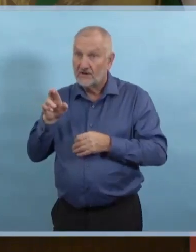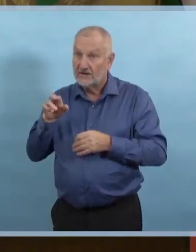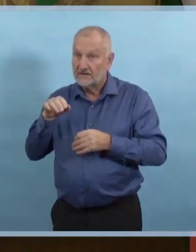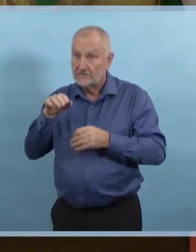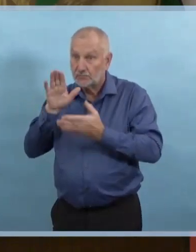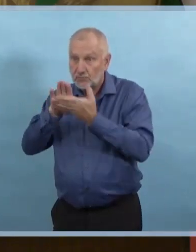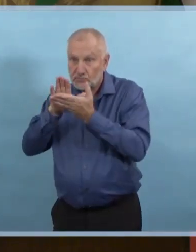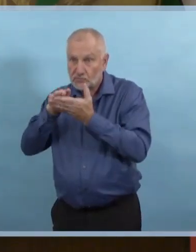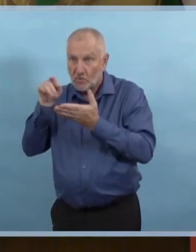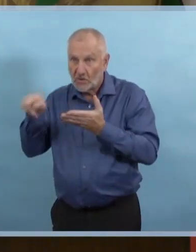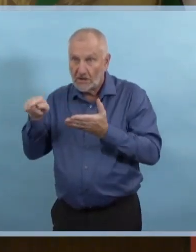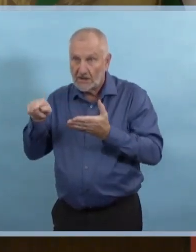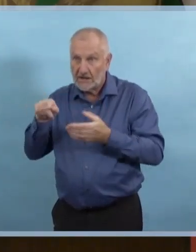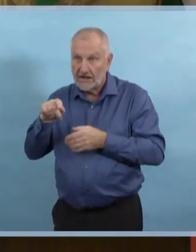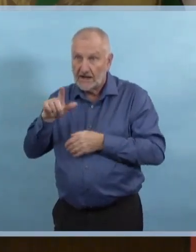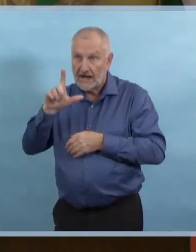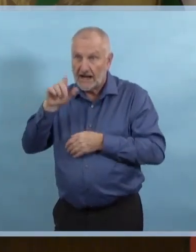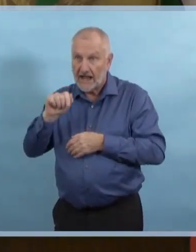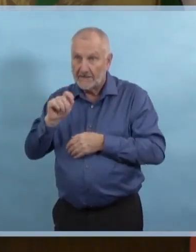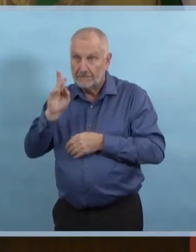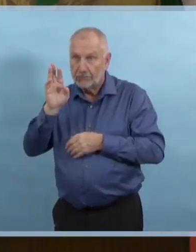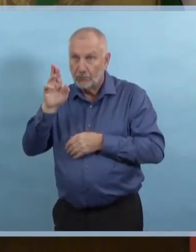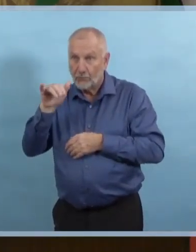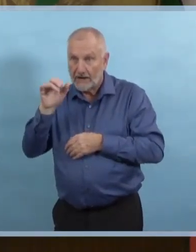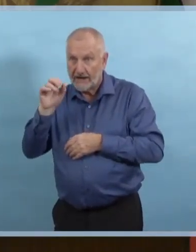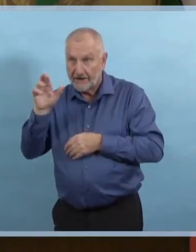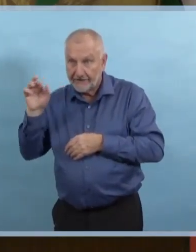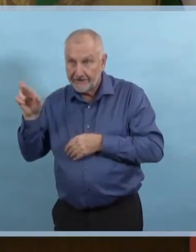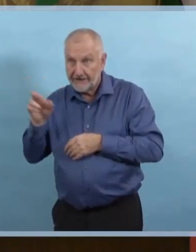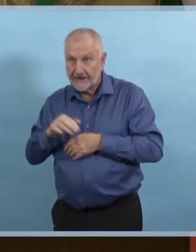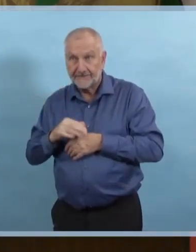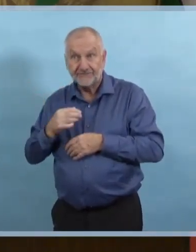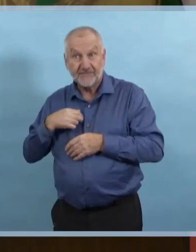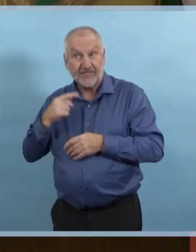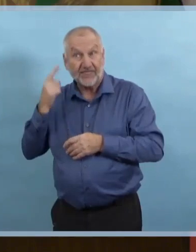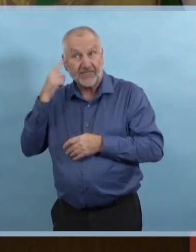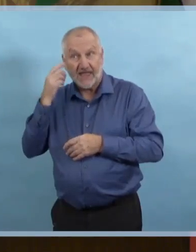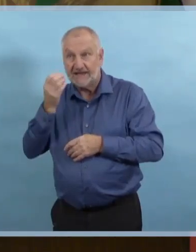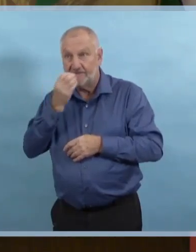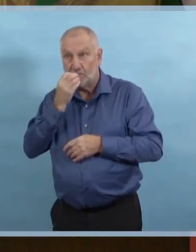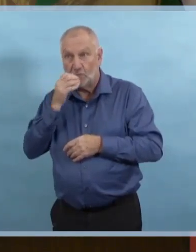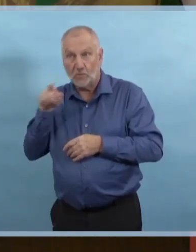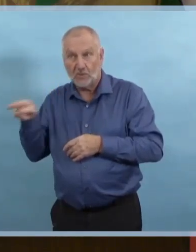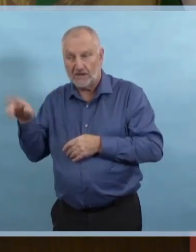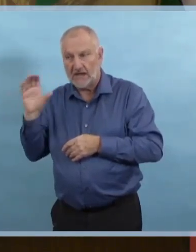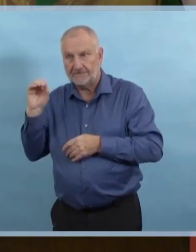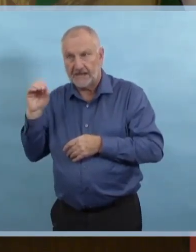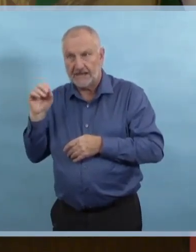des établissements alimentaires et je n'ai pas de mise à jour sur Arborgate non plus.